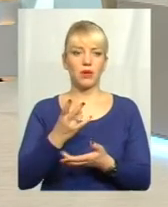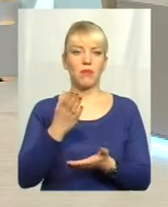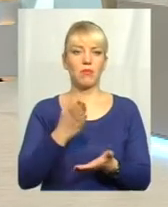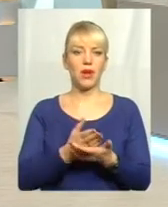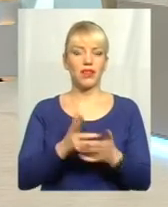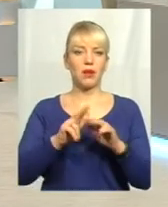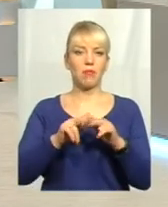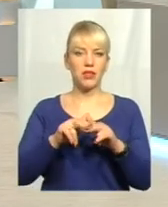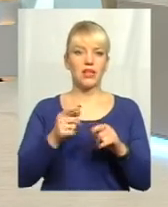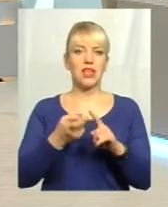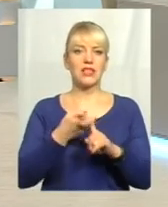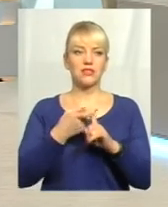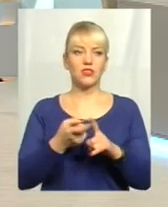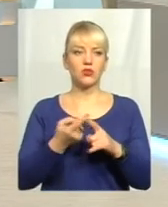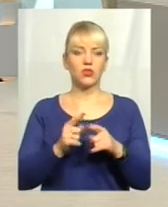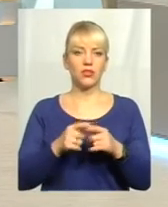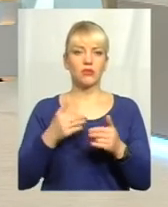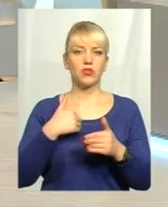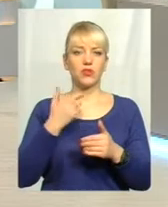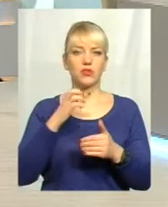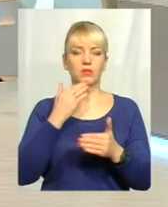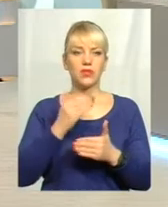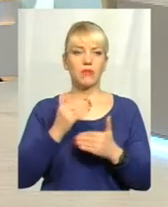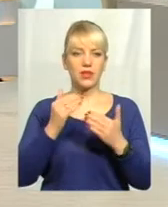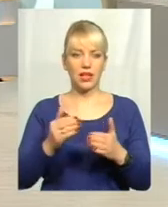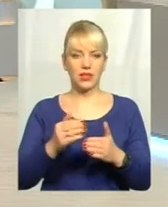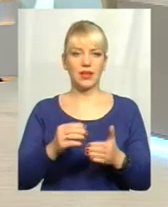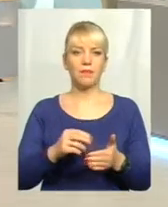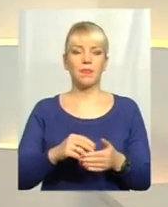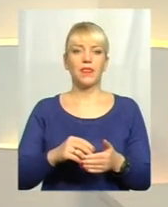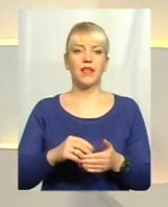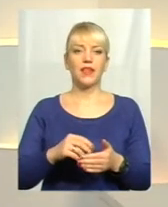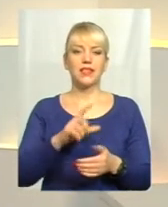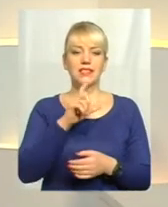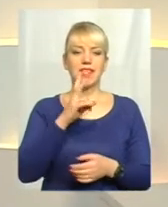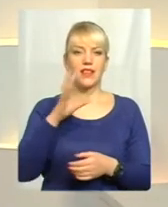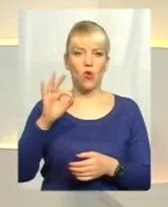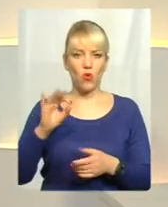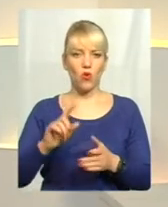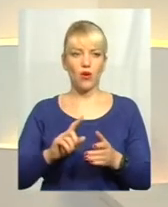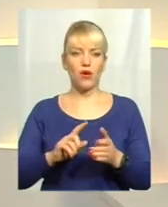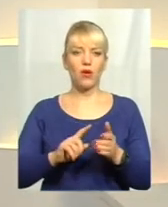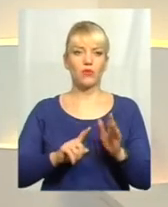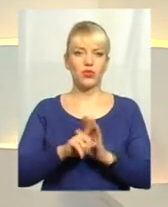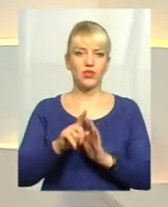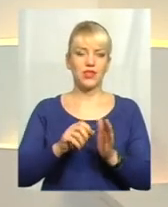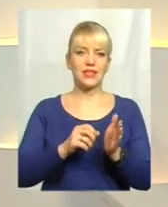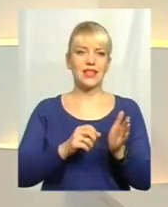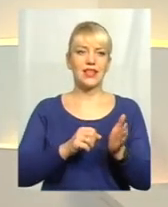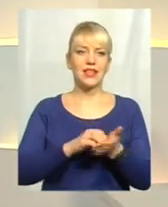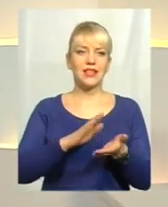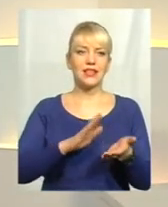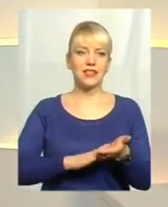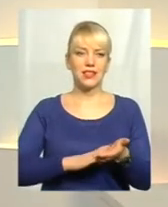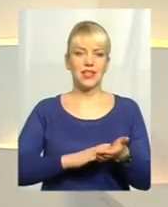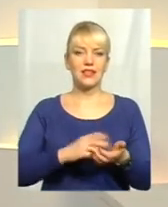У зв'язку з тим, хотілося б запитати, реєстрація на ЗНО починається, ну, буквально вже за два тижні. Чи